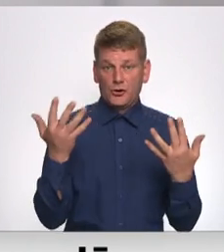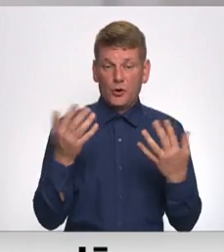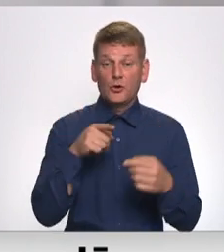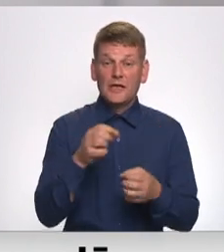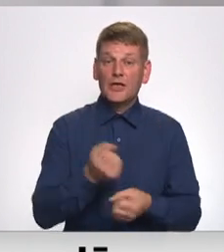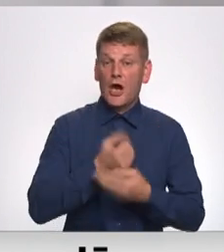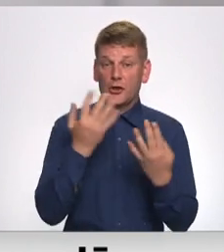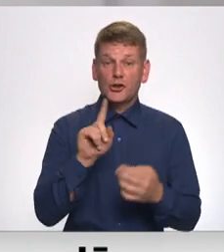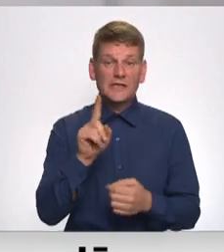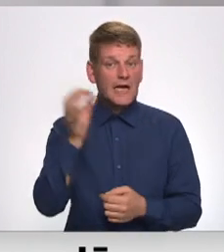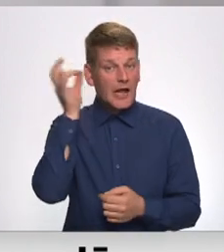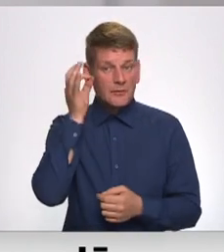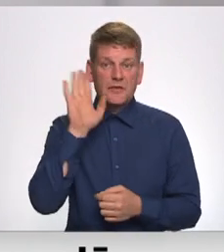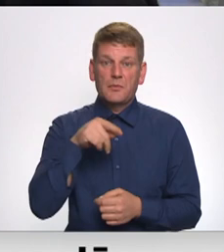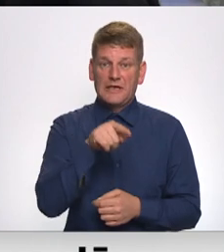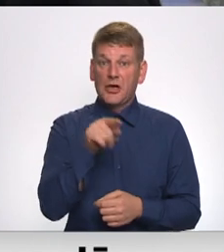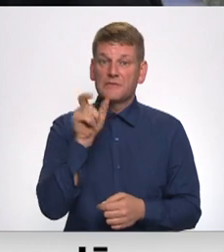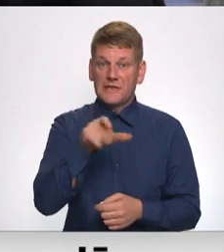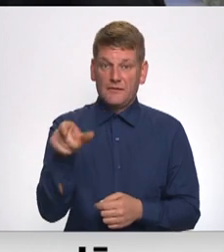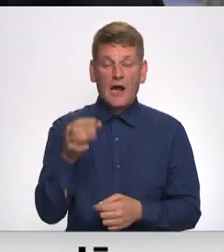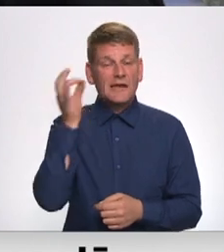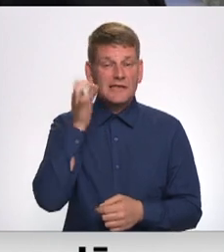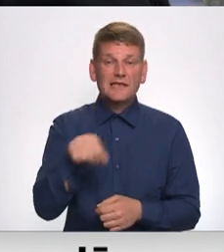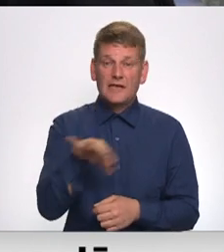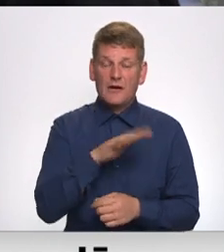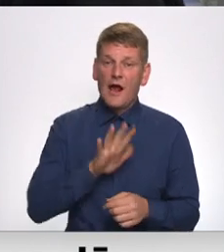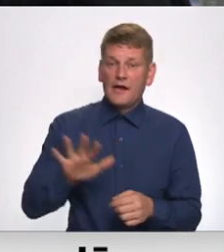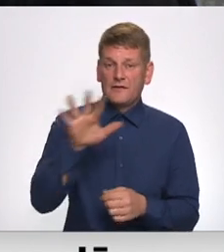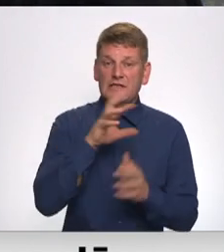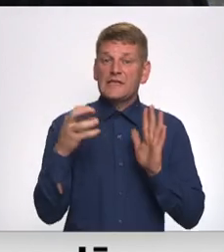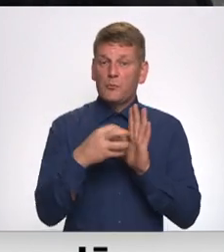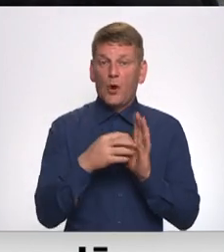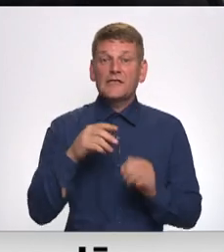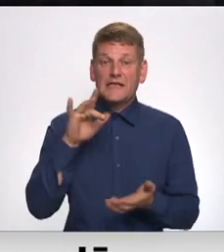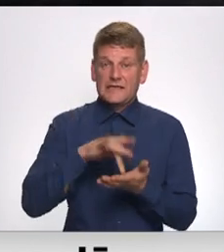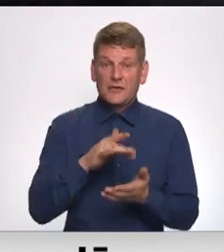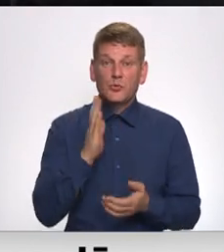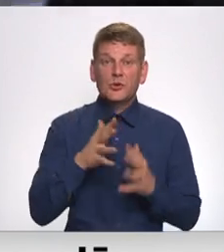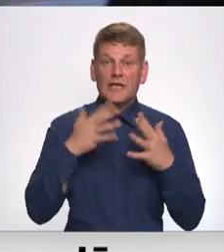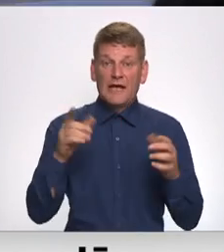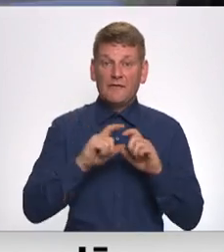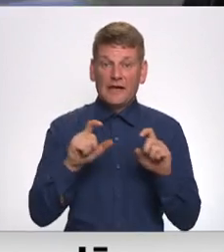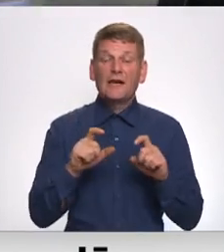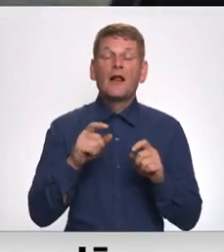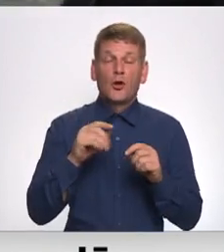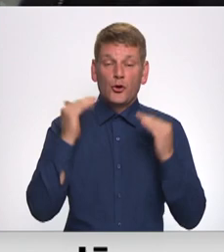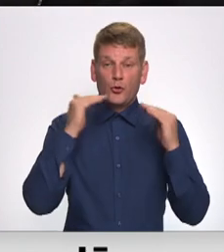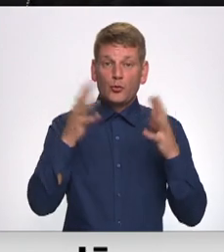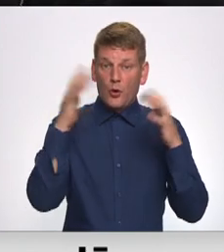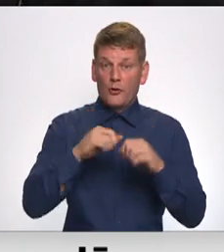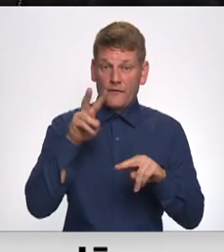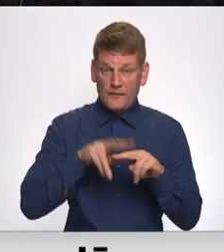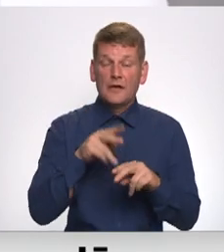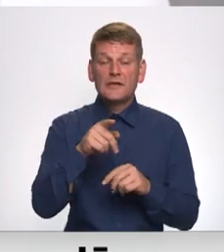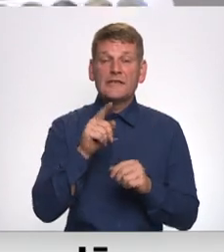gaišas ir šīs atmiņas par šiem cilvēkiem. Atceras dāras aineviskais un simboliskais centrs būs liela veikala jumta nogrumam vietā izveidotais